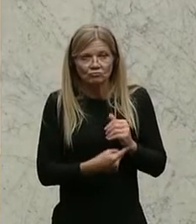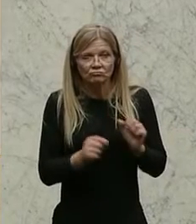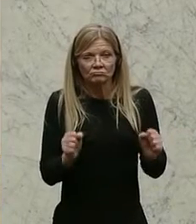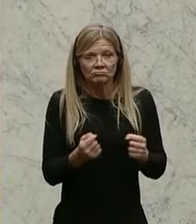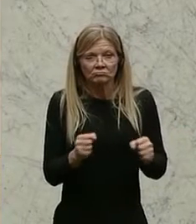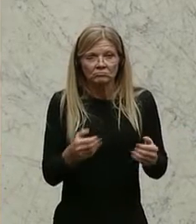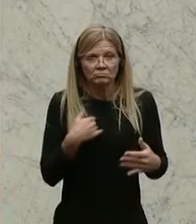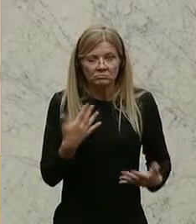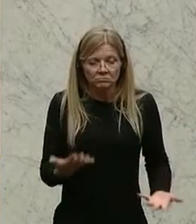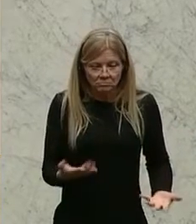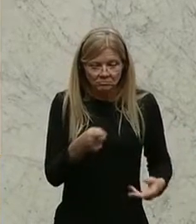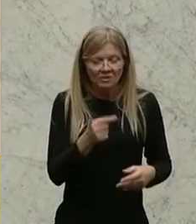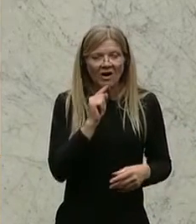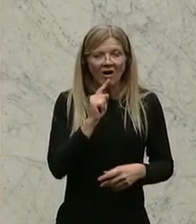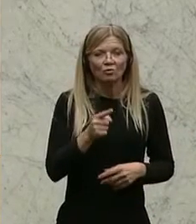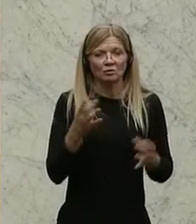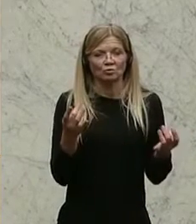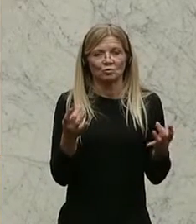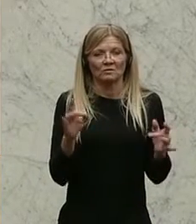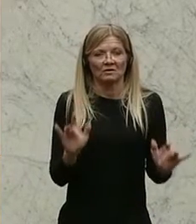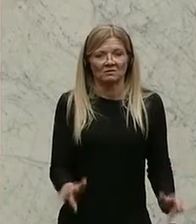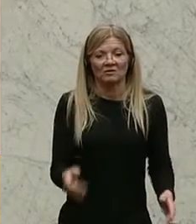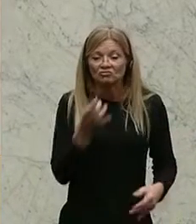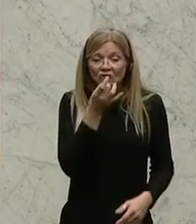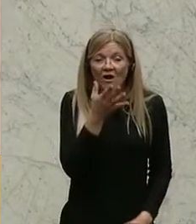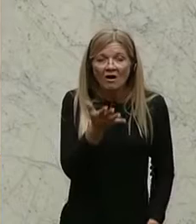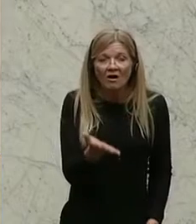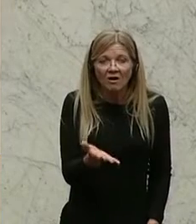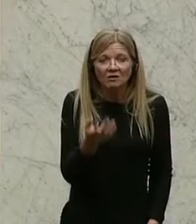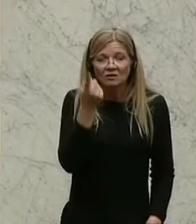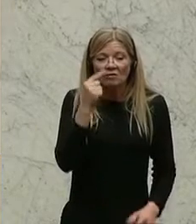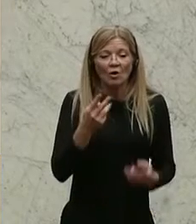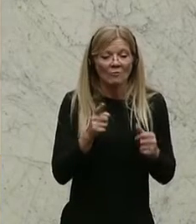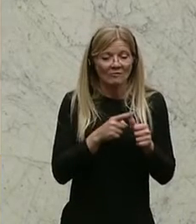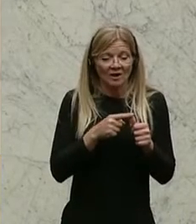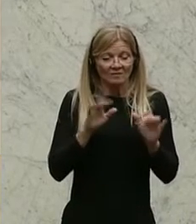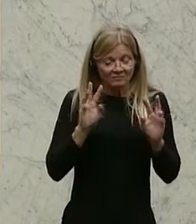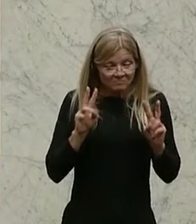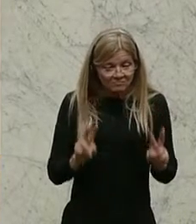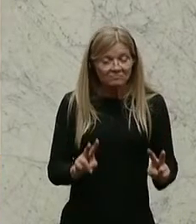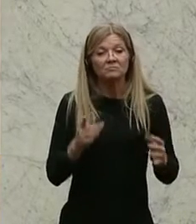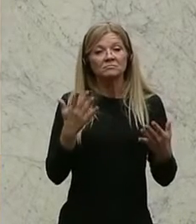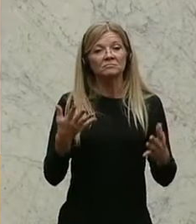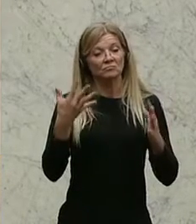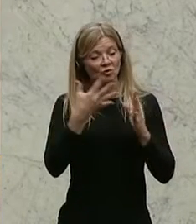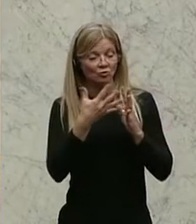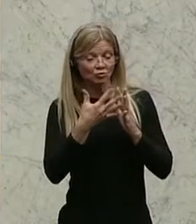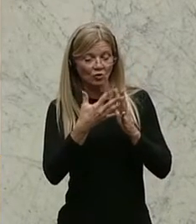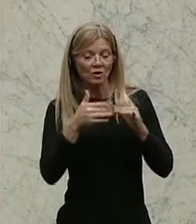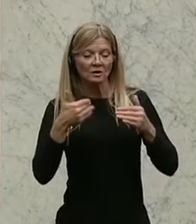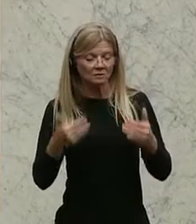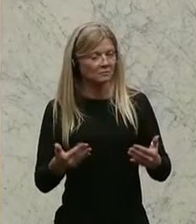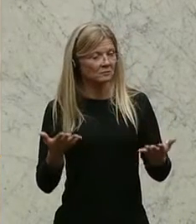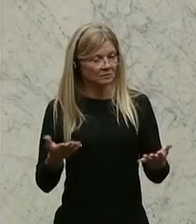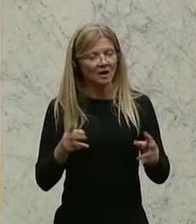Aussagekraft hier sehr gering. Und das ist schade, gerade ein wirksames Controlling würde hier voraussetzen, dass man tatsächlich auch